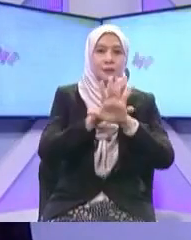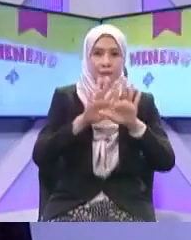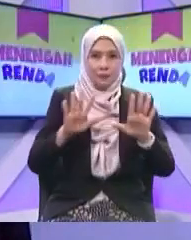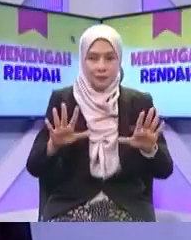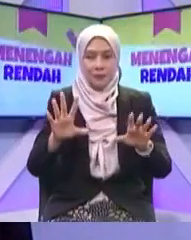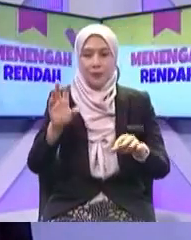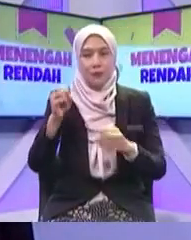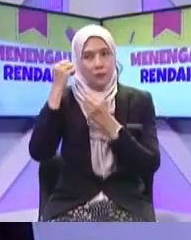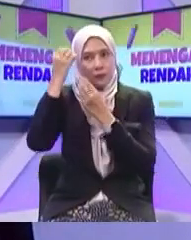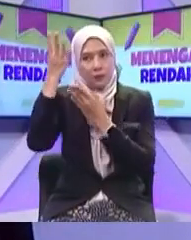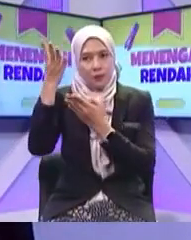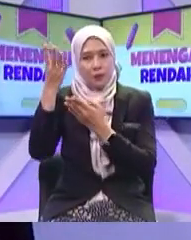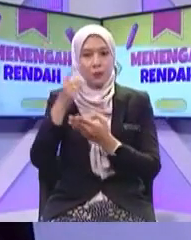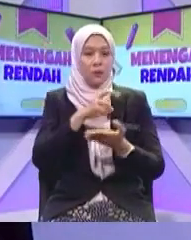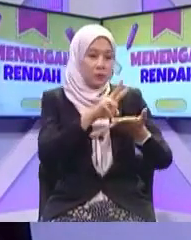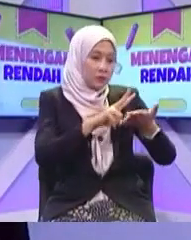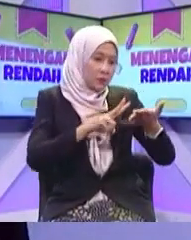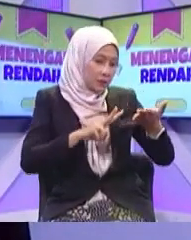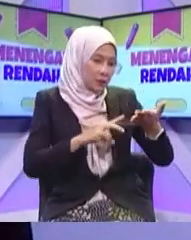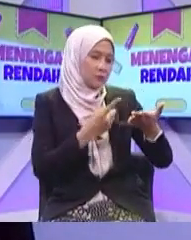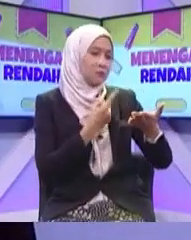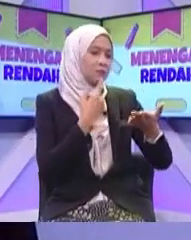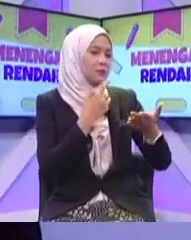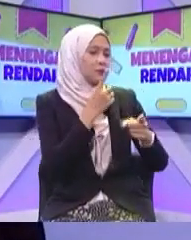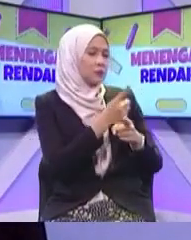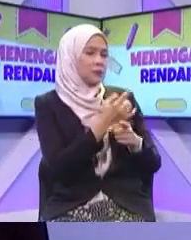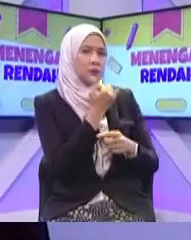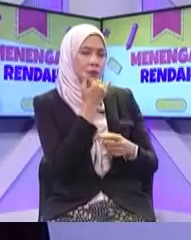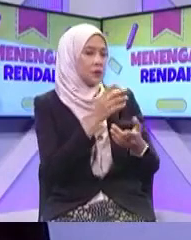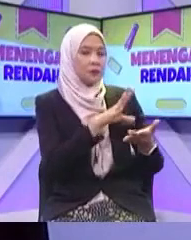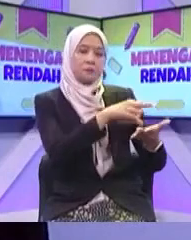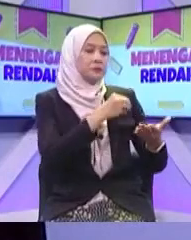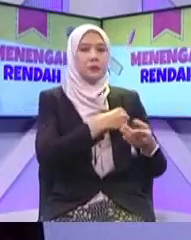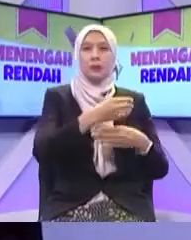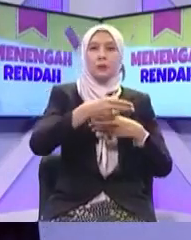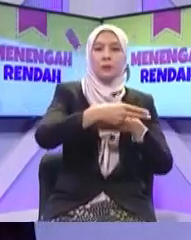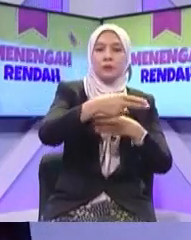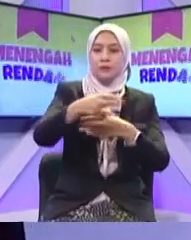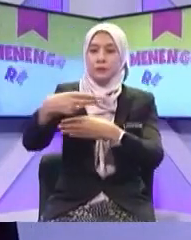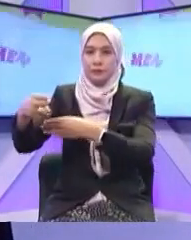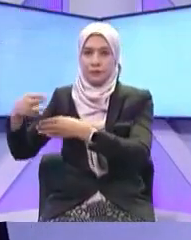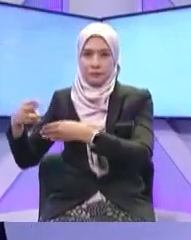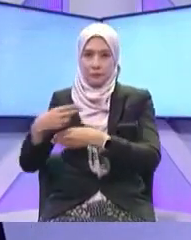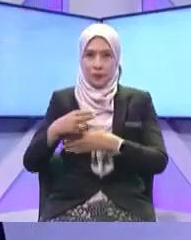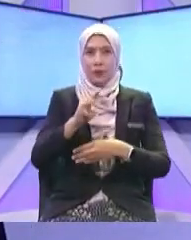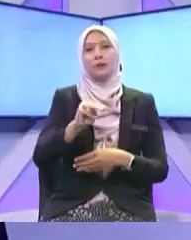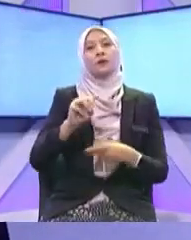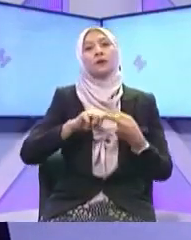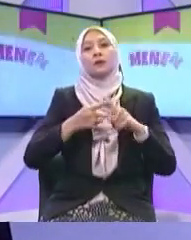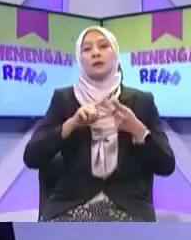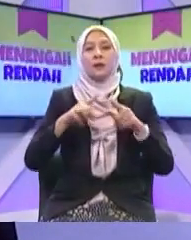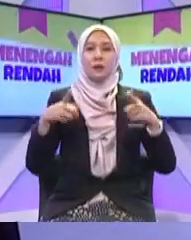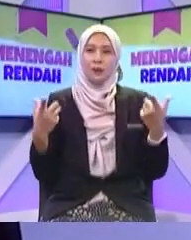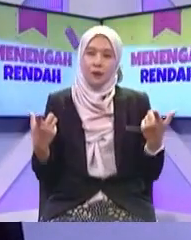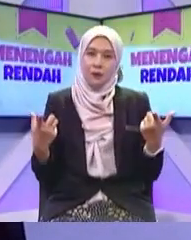ok, yang tidak sahih apatah lagi berkaitan dengan rakan-rakan sekolah kita kadang-kadang kita tak tahu maklumat itu betul atau tidak jadi kita